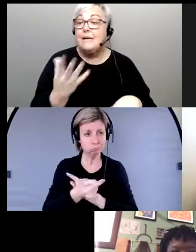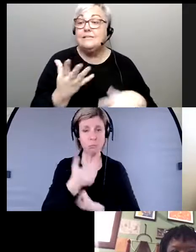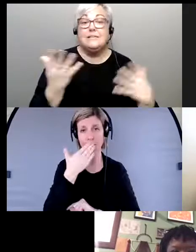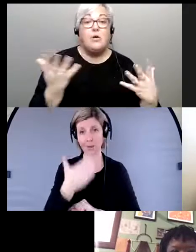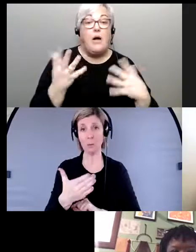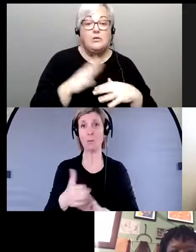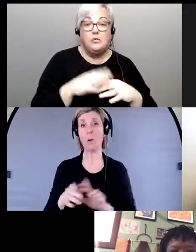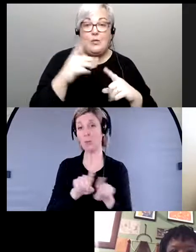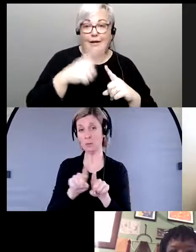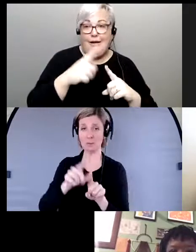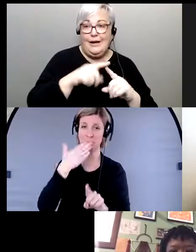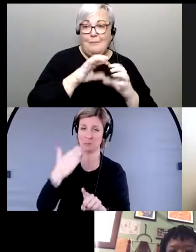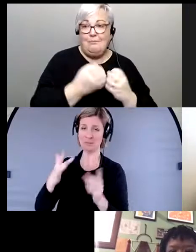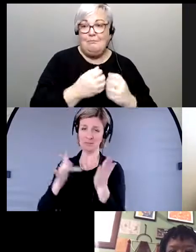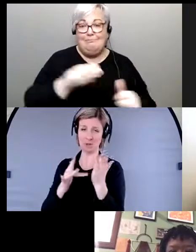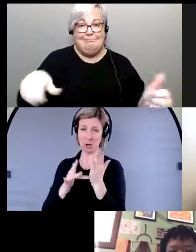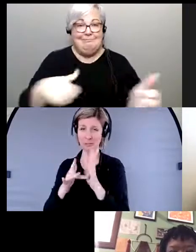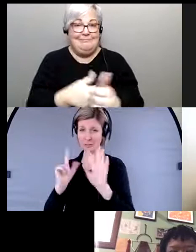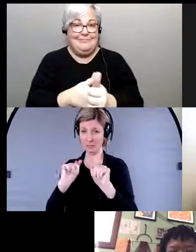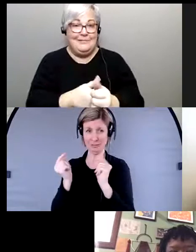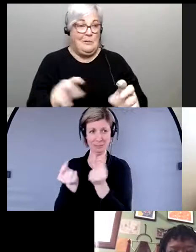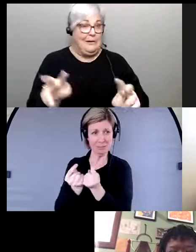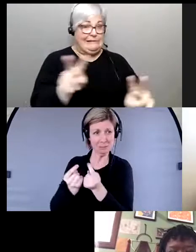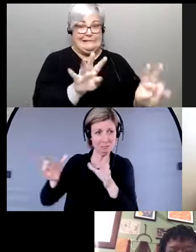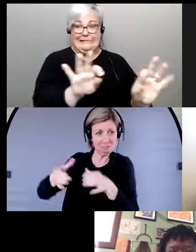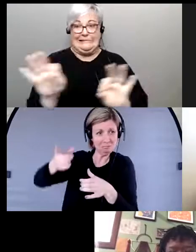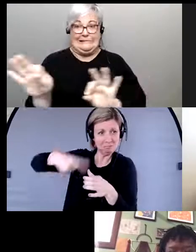technologique qui s'est assurée que tout fonctionne bien au niveau technique